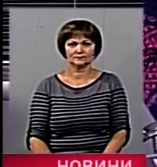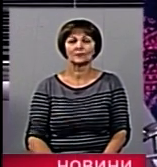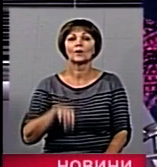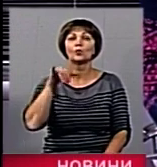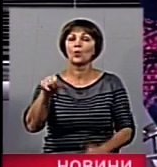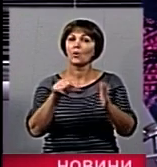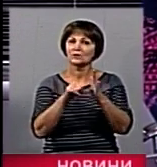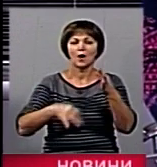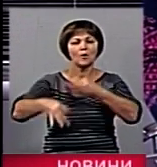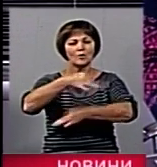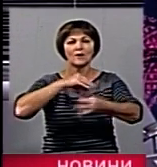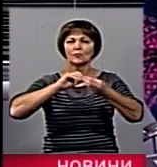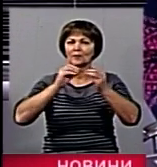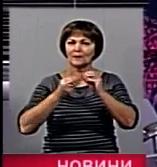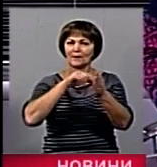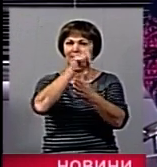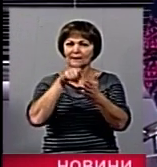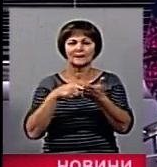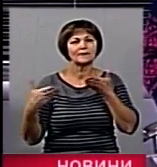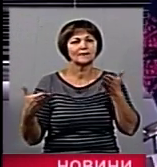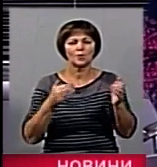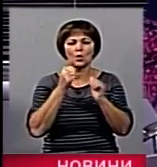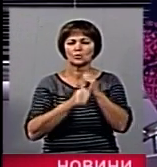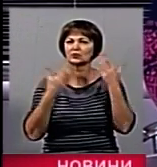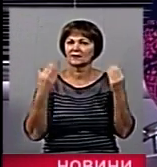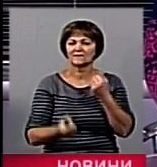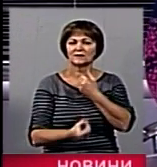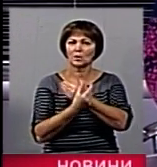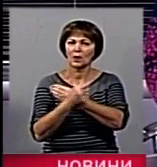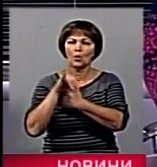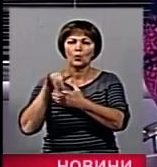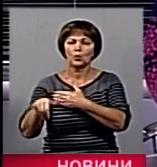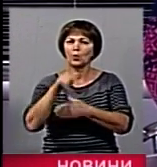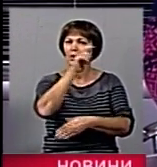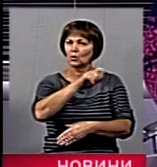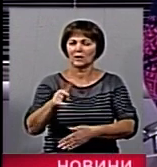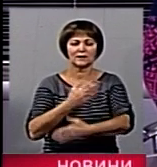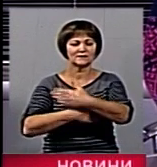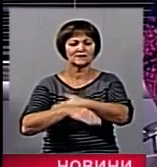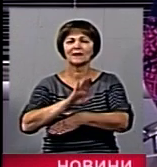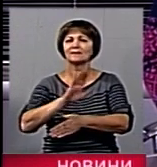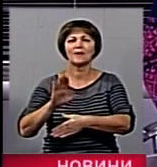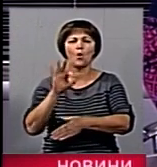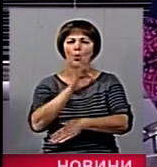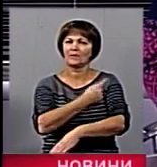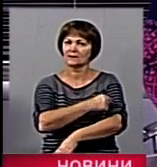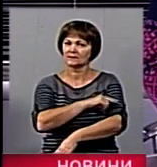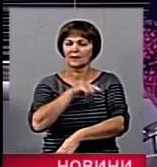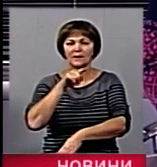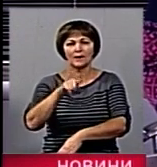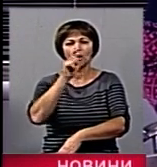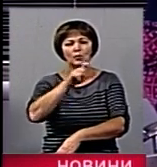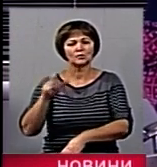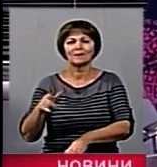У Коростені обговорювали проблемні питання, які щодня виникають у людей з інвалідністю. І мова не про медичне забезпечення. Людям на